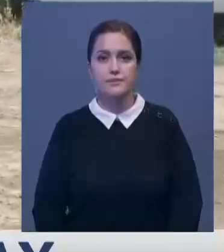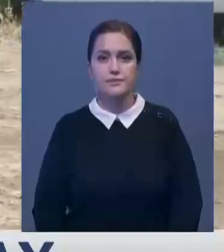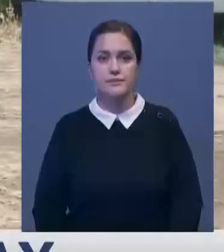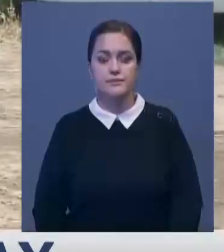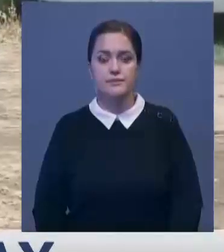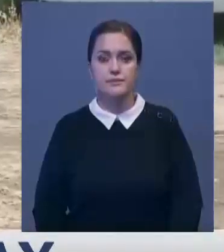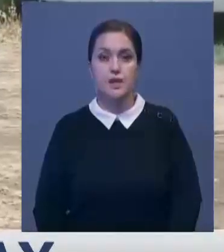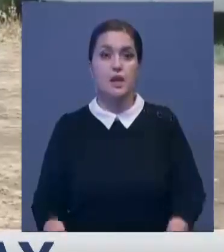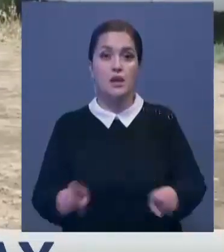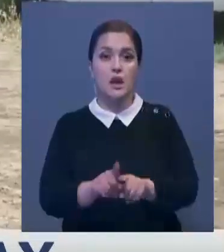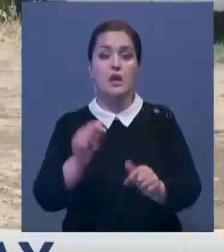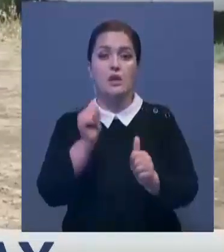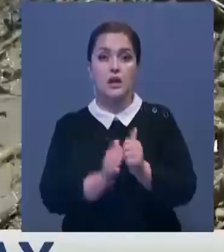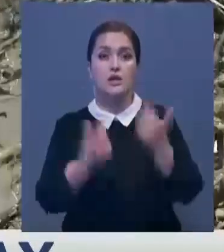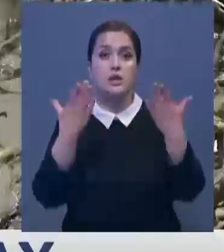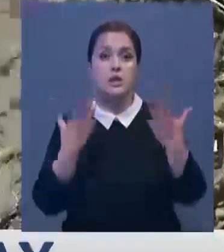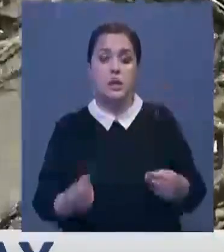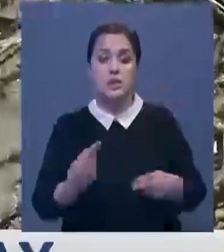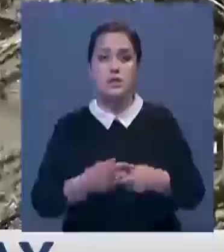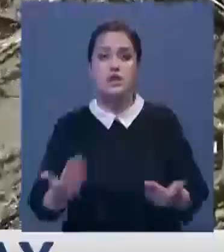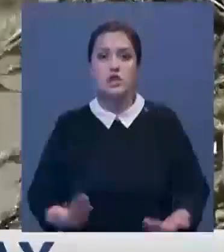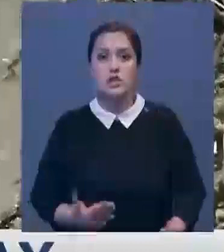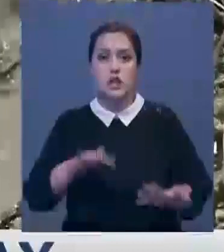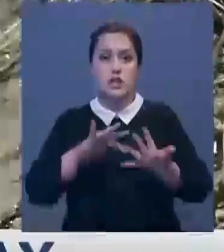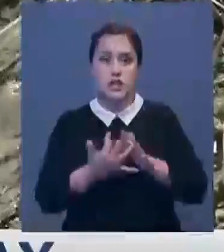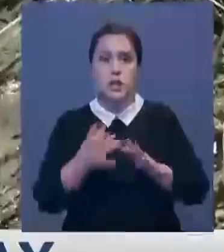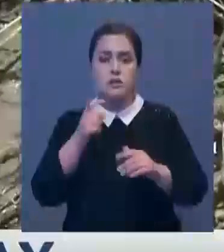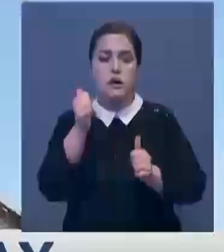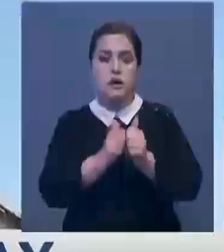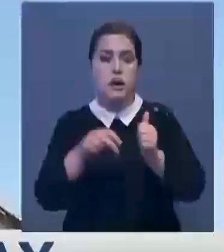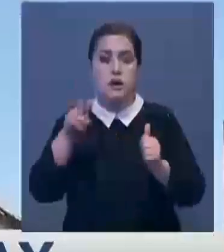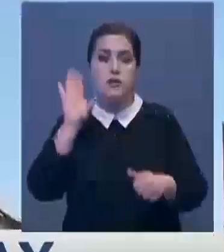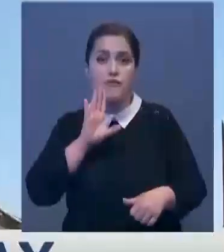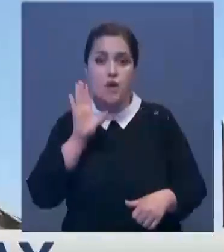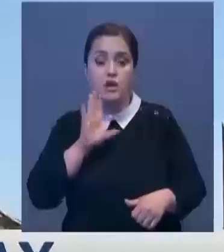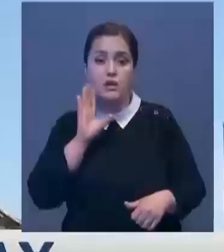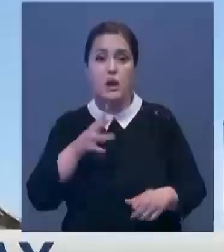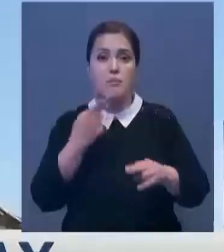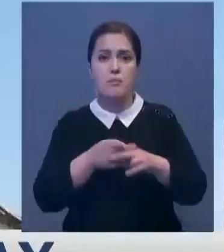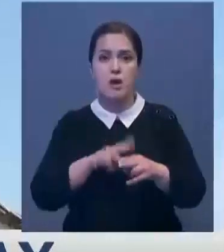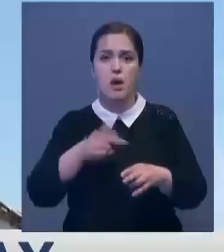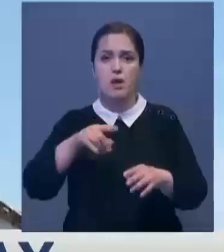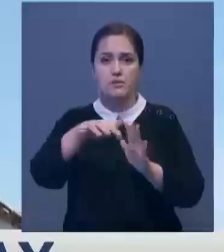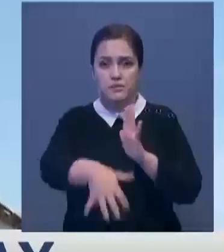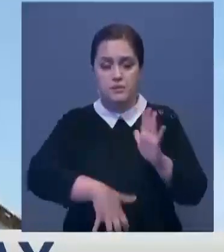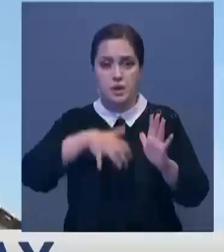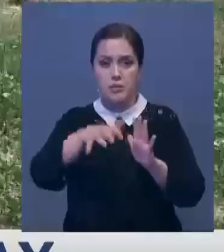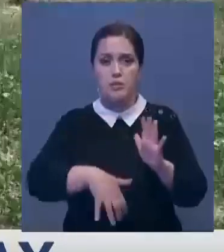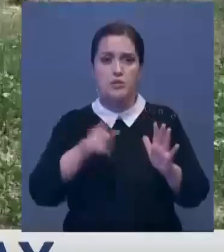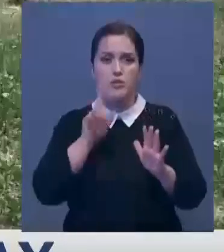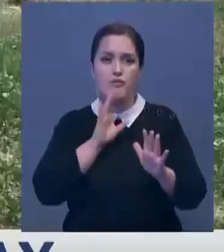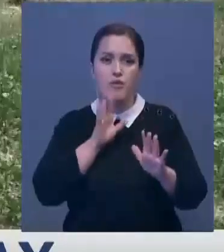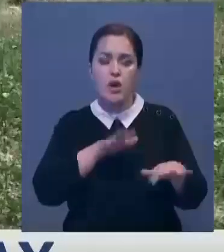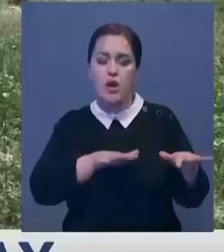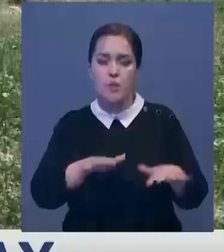Вот так каждый день жители села Бертелек буквально борются за каждый литр воды. В маршрутке тменем пробивают ары, чтобы маленький приток